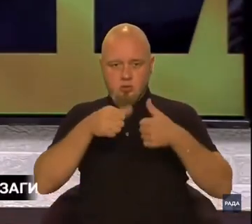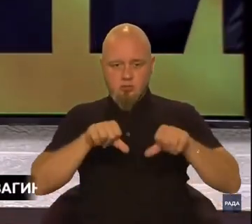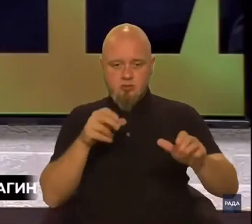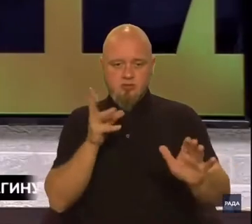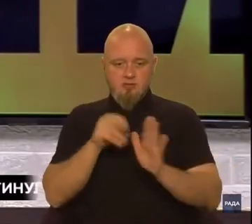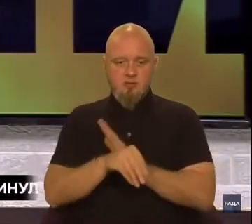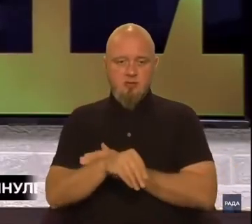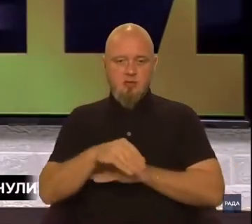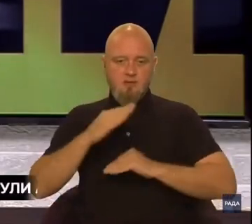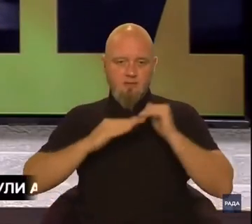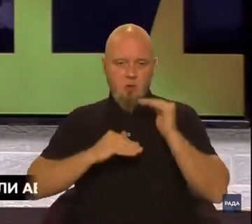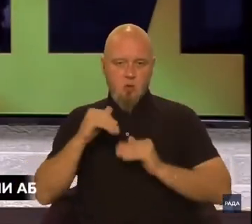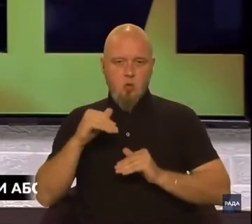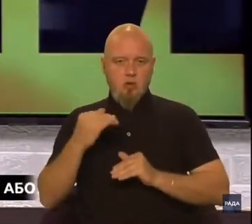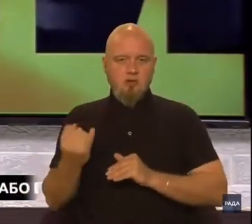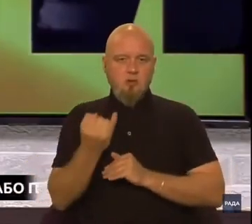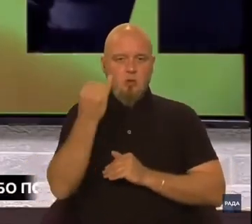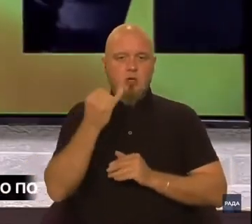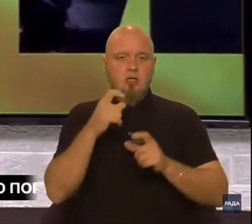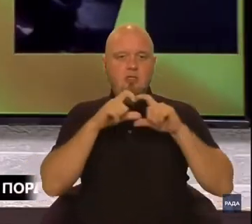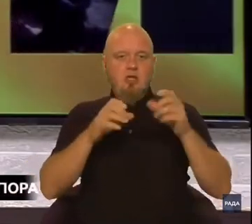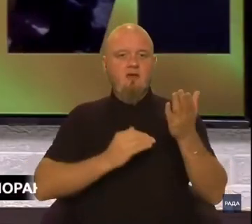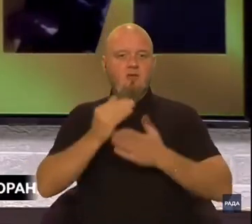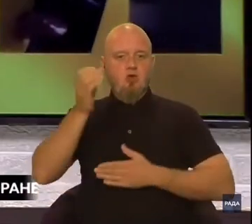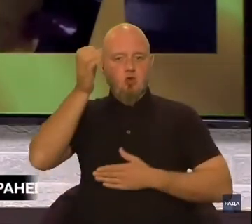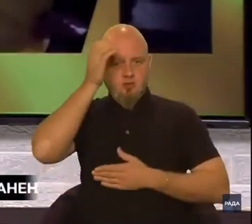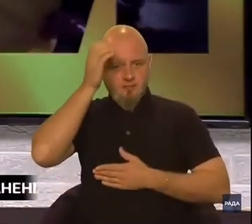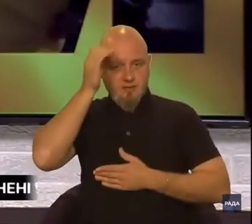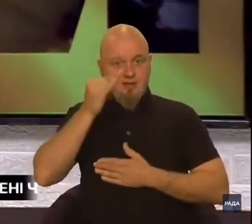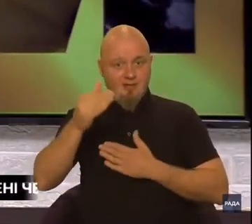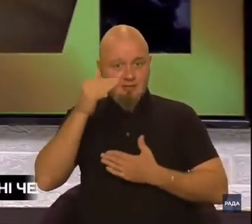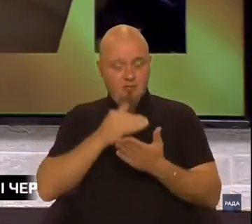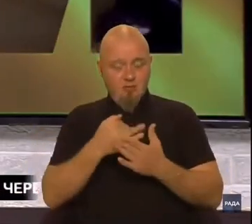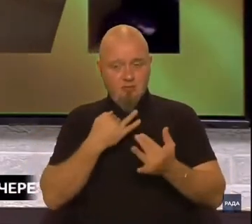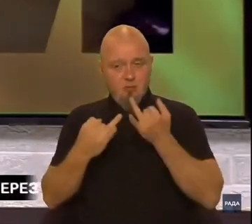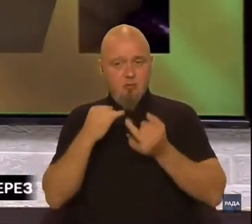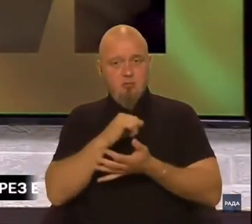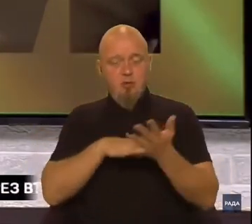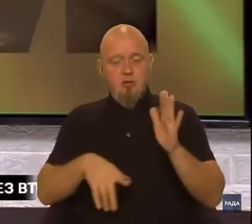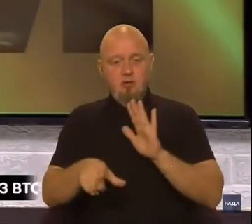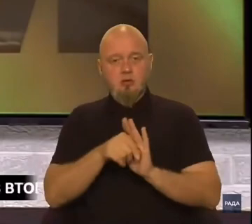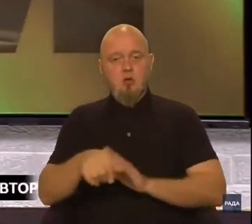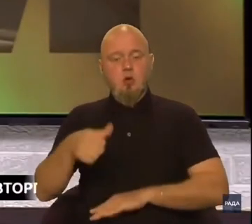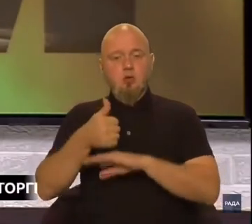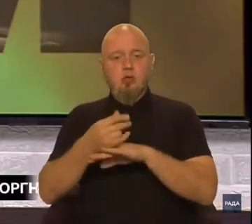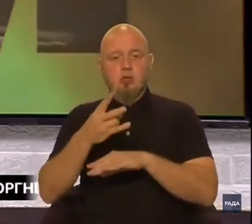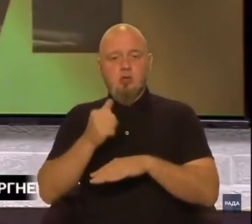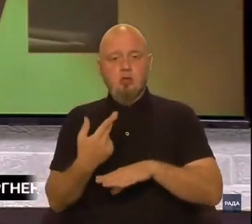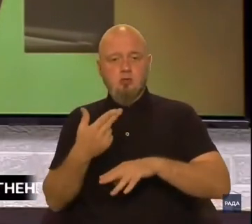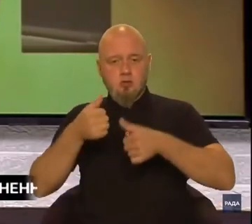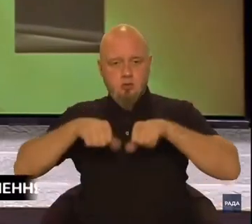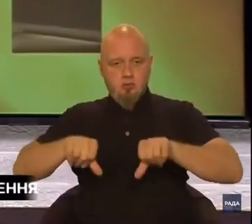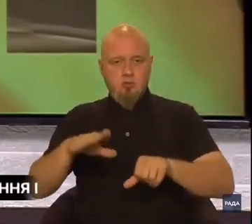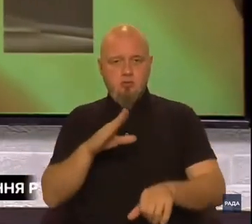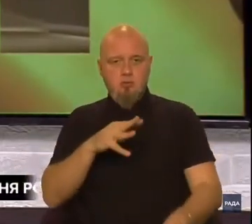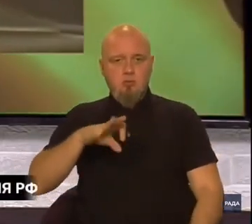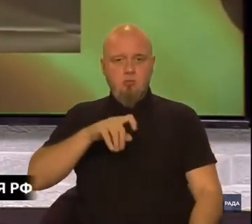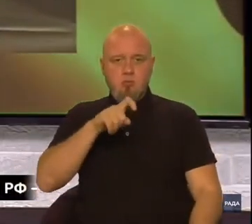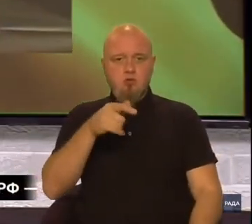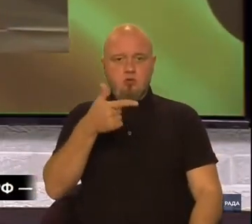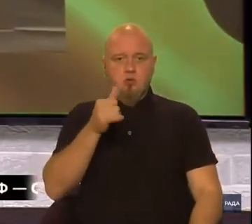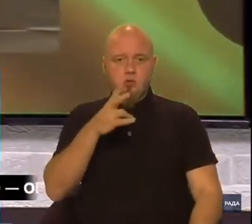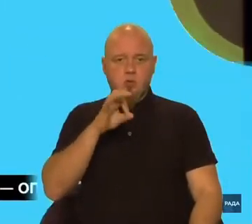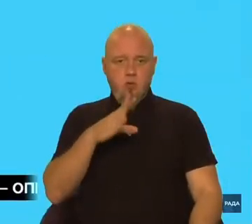філологи і історики закладів вищої освіти. І от ми поговоримо далі з очільником Нацкомісії Володимиром Мозгуновим